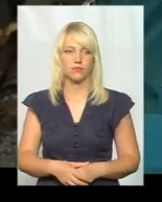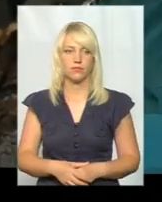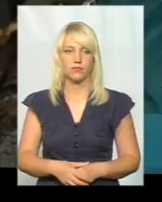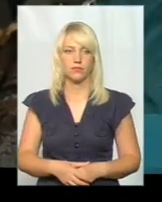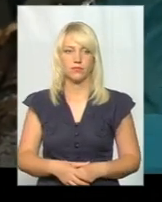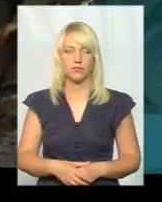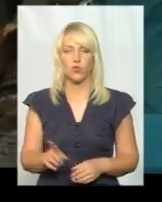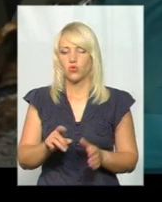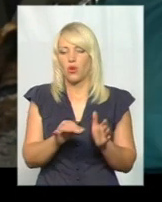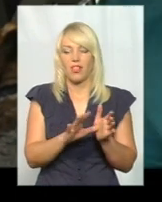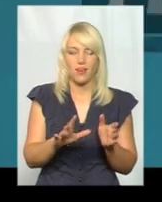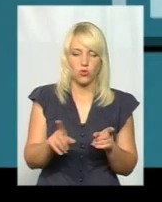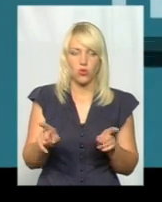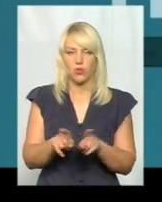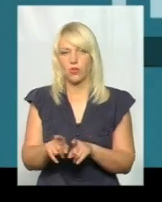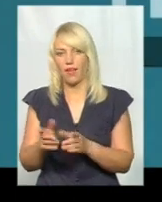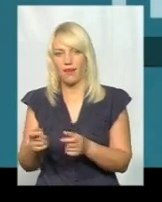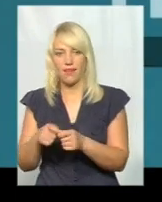що електронний, що такий.